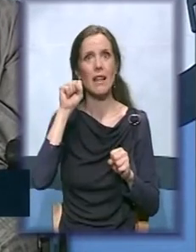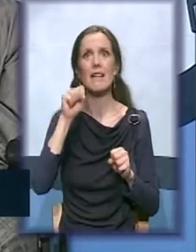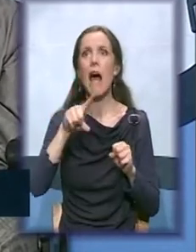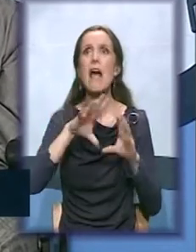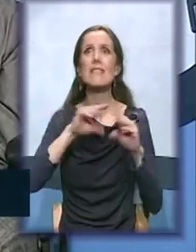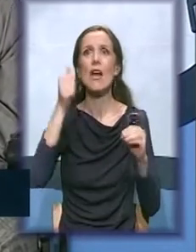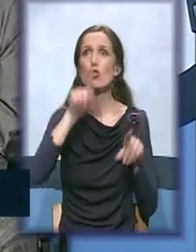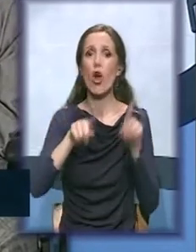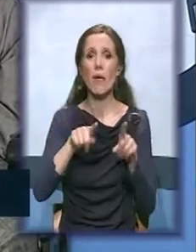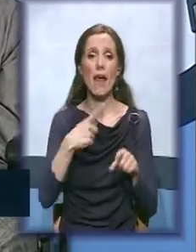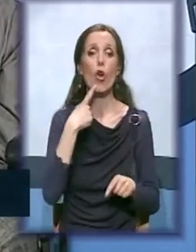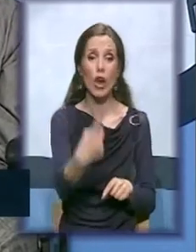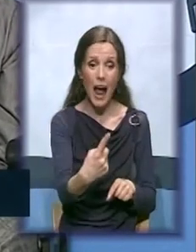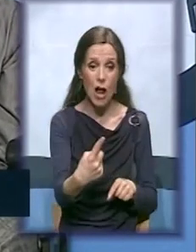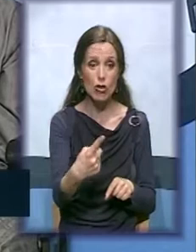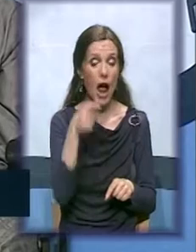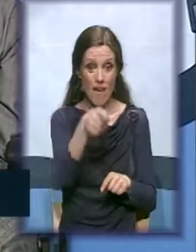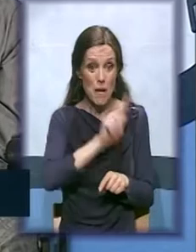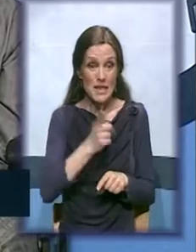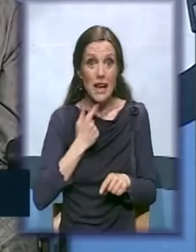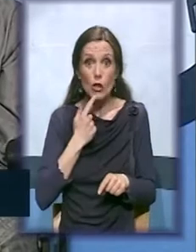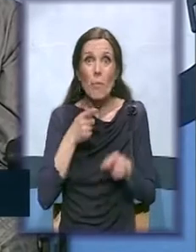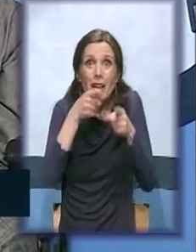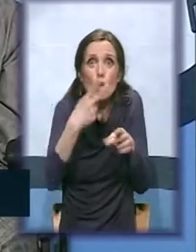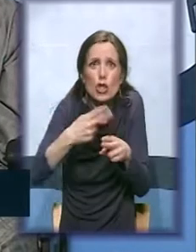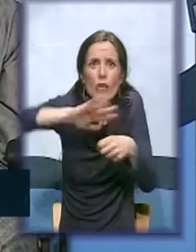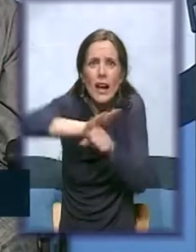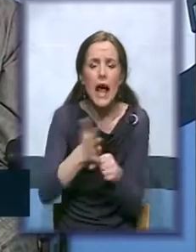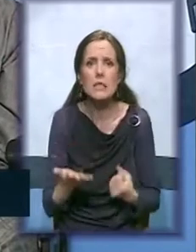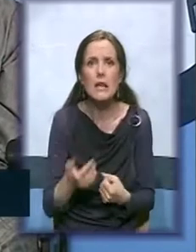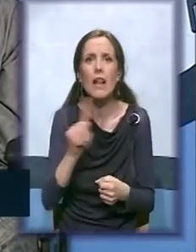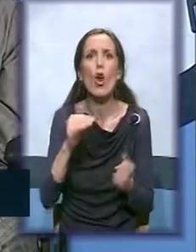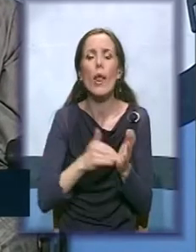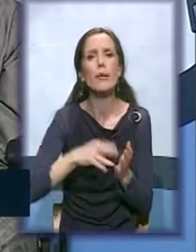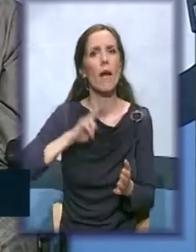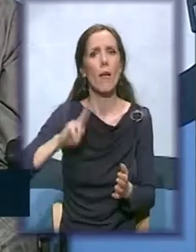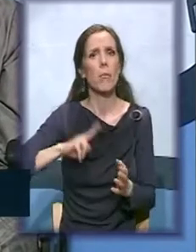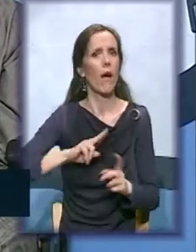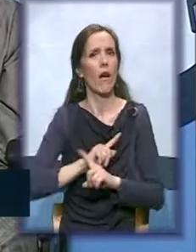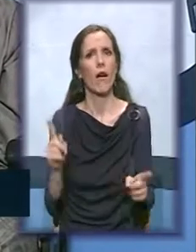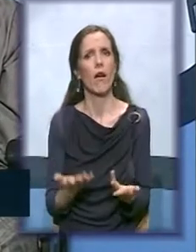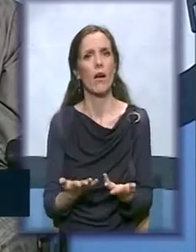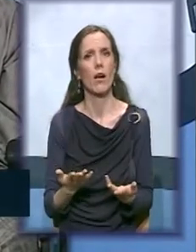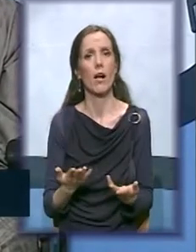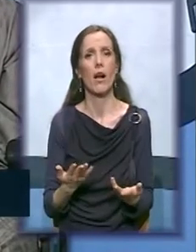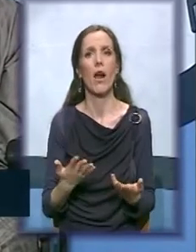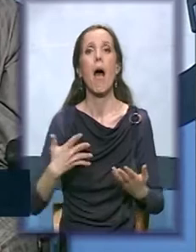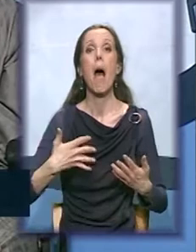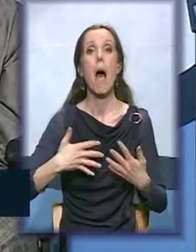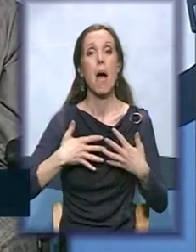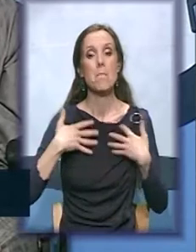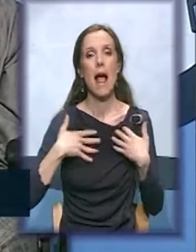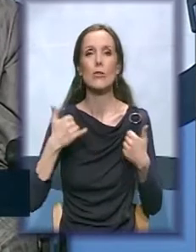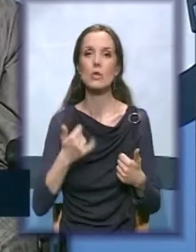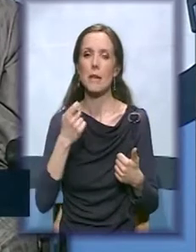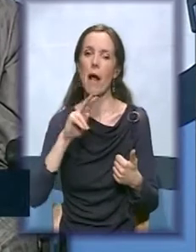ružno je. Da je tu stvari nasilje. I da to ne treba da se toleriše. Prosto mladi su sada malo